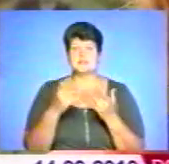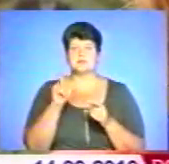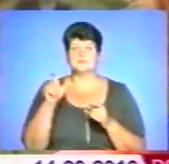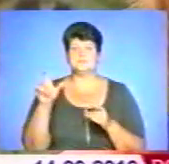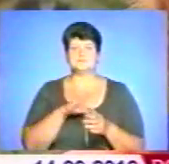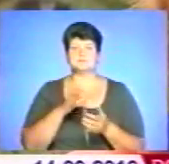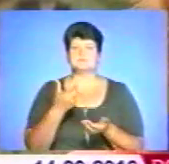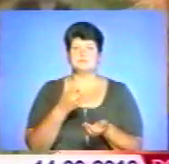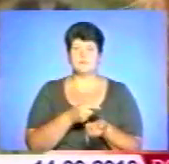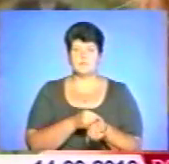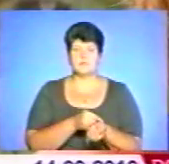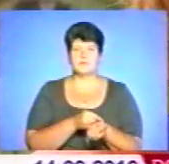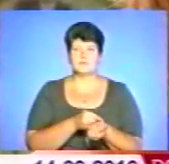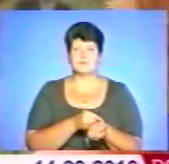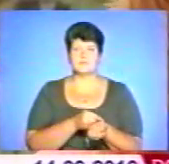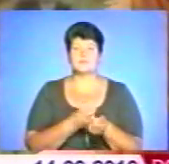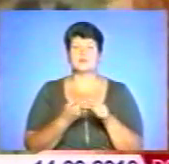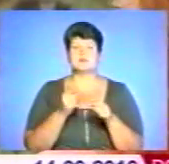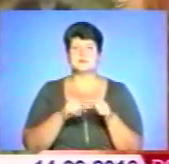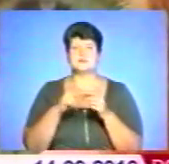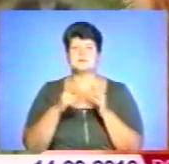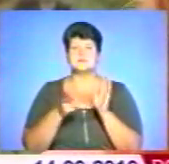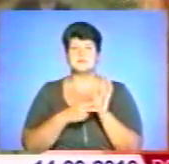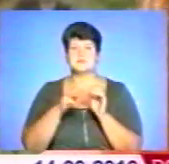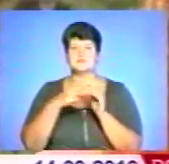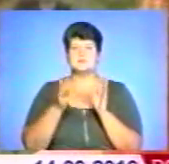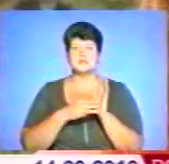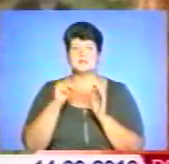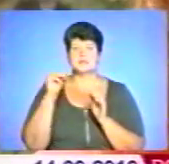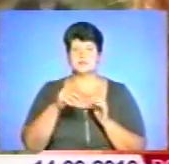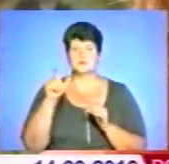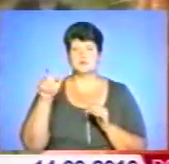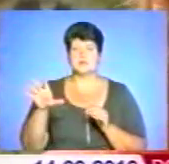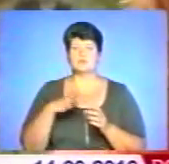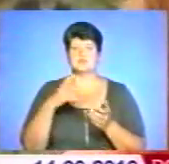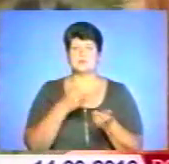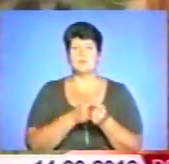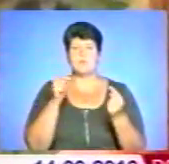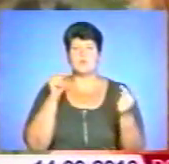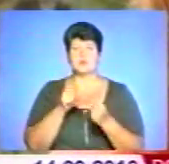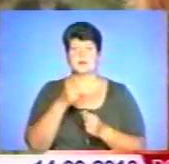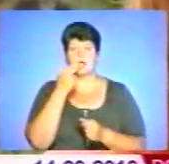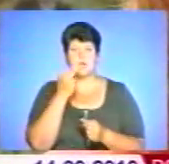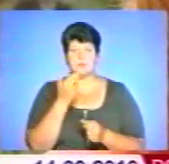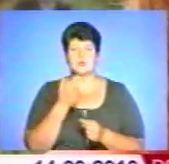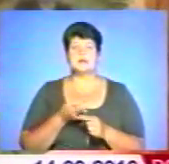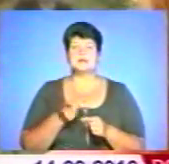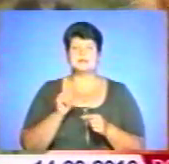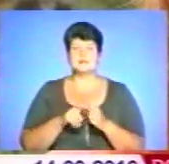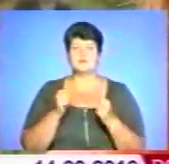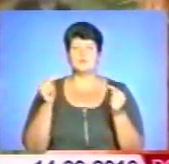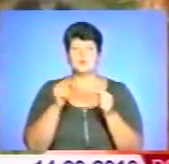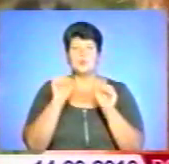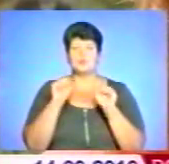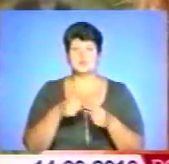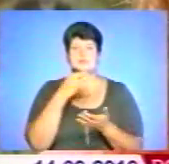щеплена. Це 17-18 тисяч осіб були щеплені проти грипу. І відповідно, ми можемо